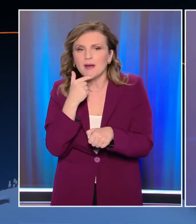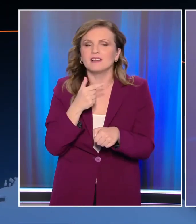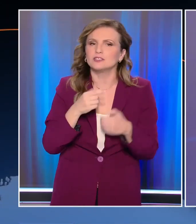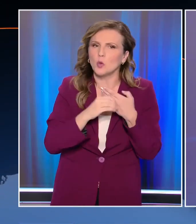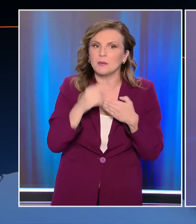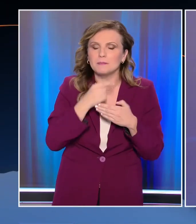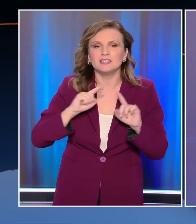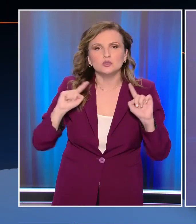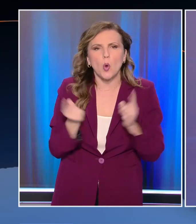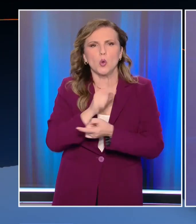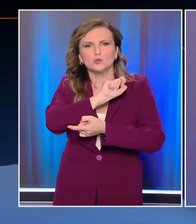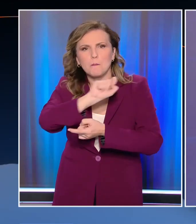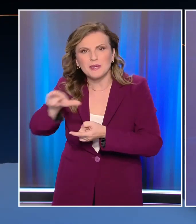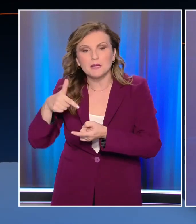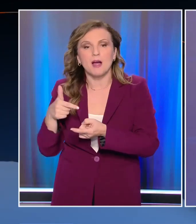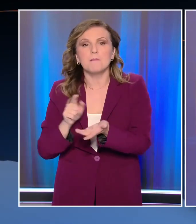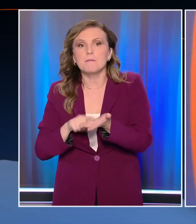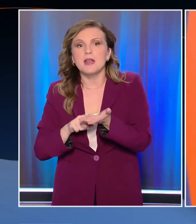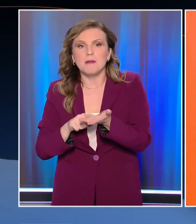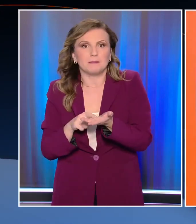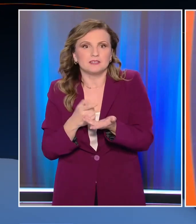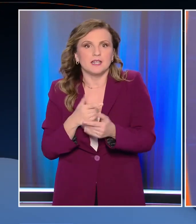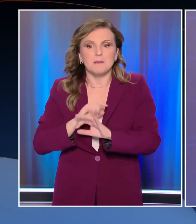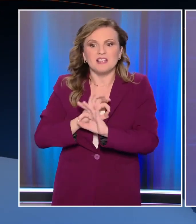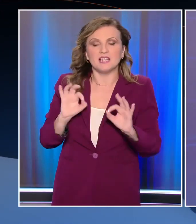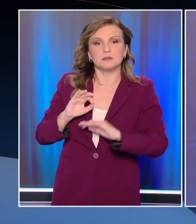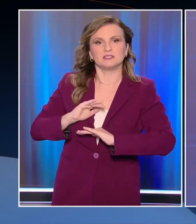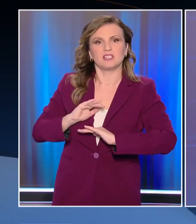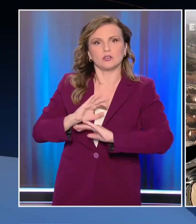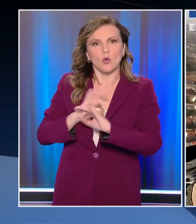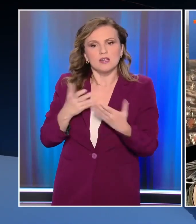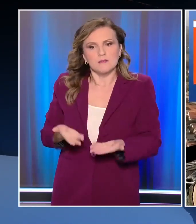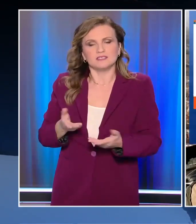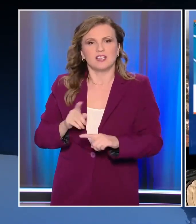προς πάσα κατεύθυνση για την ετοιμότητα των ελληνικών ενόπλων δυνάμεων.